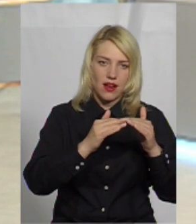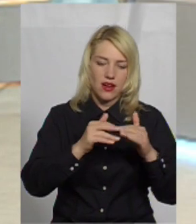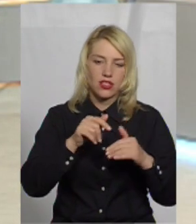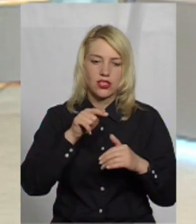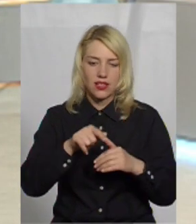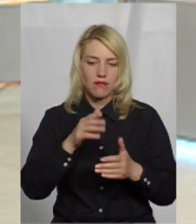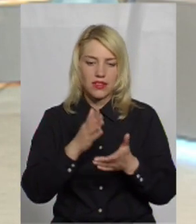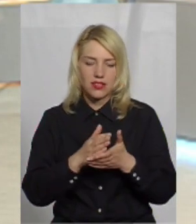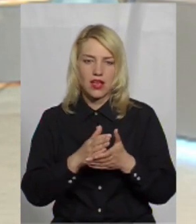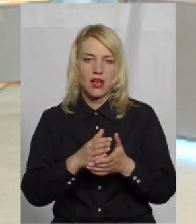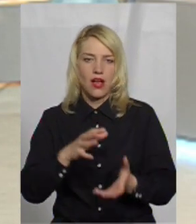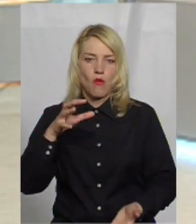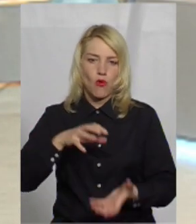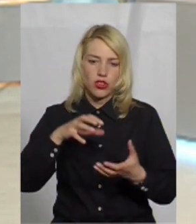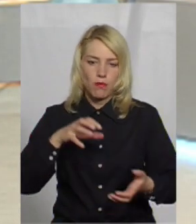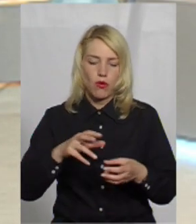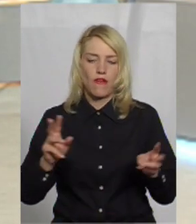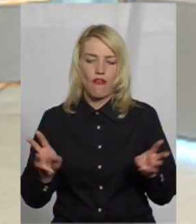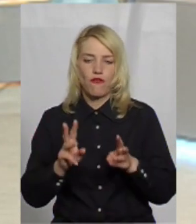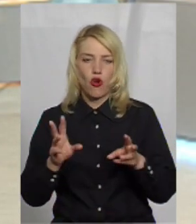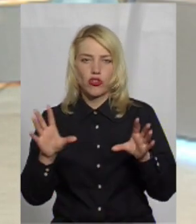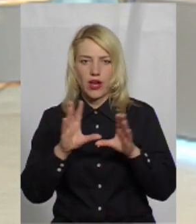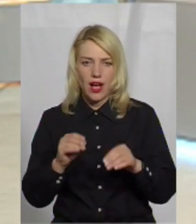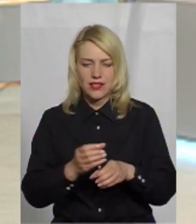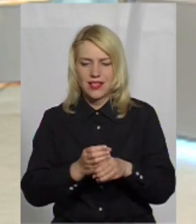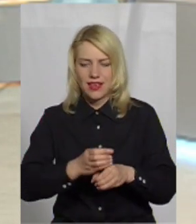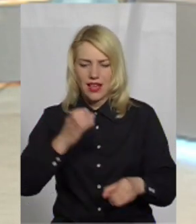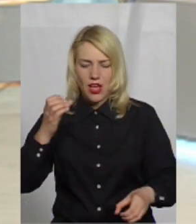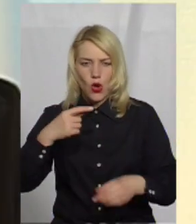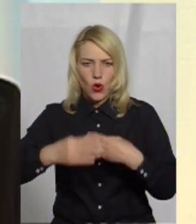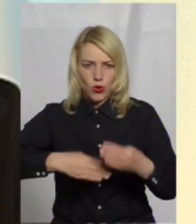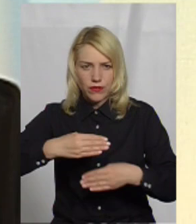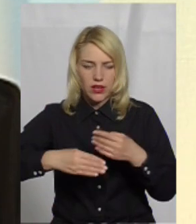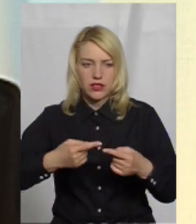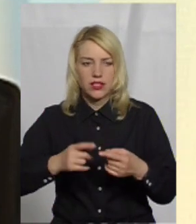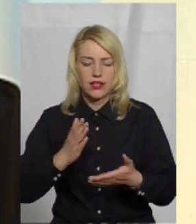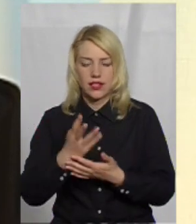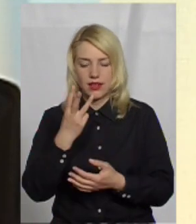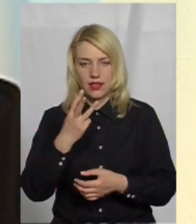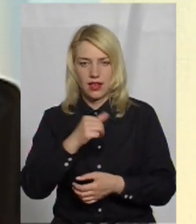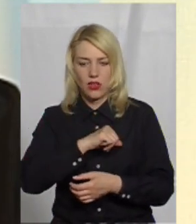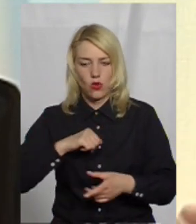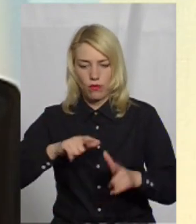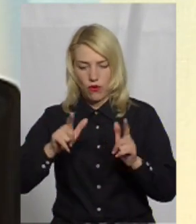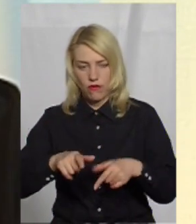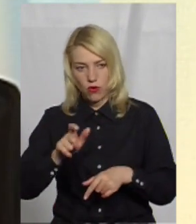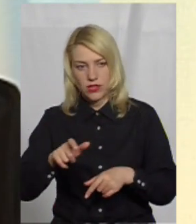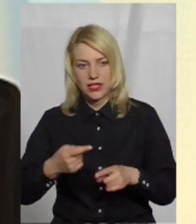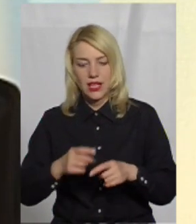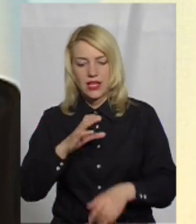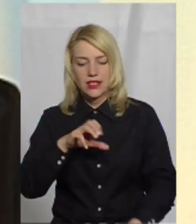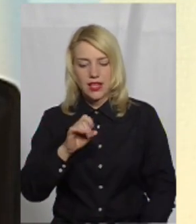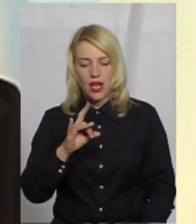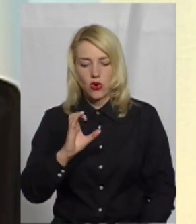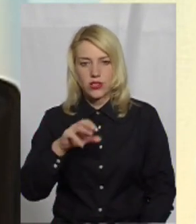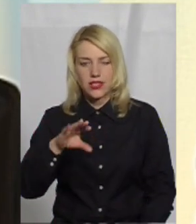мотопомпою, з вогнегасниками, з рукавами і з усіми речами, є три добровольця. В цьому старостинському